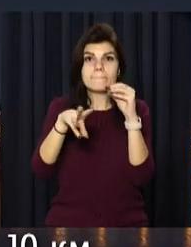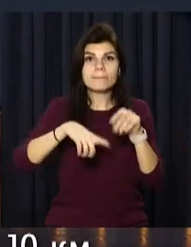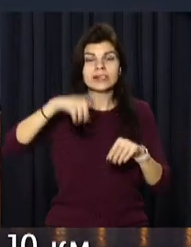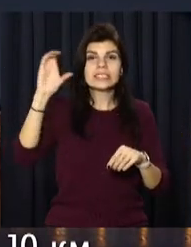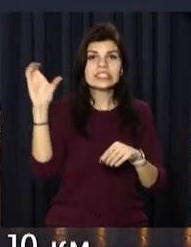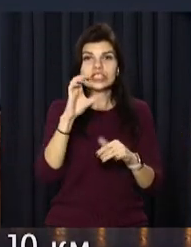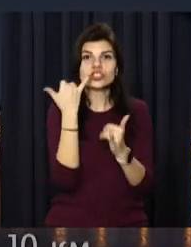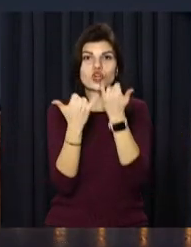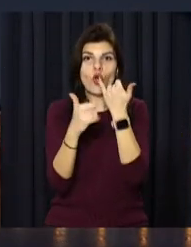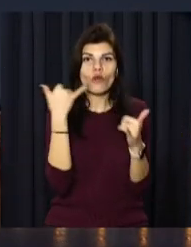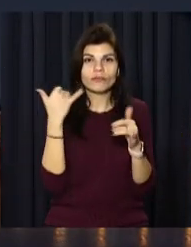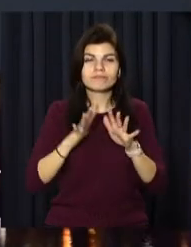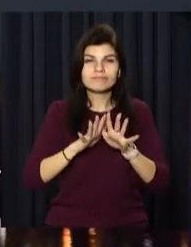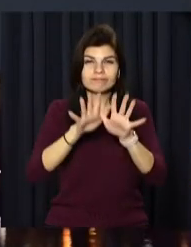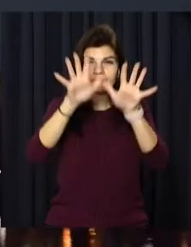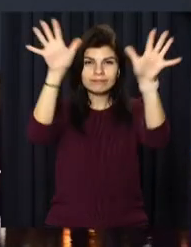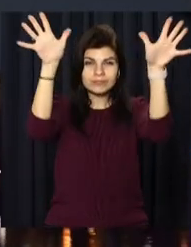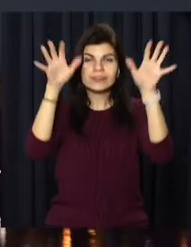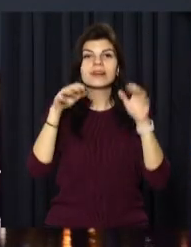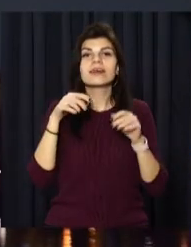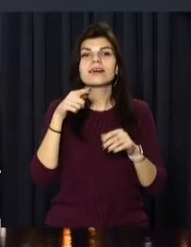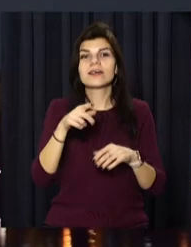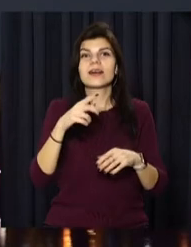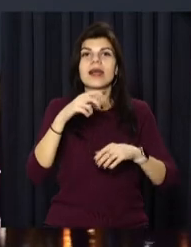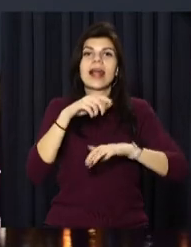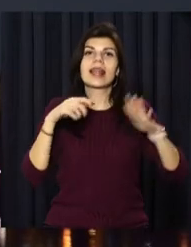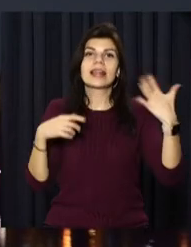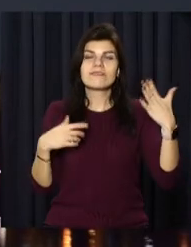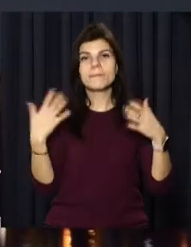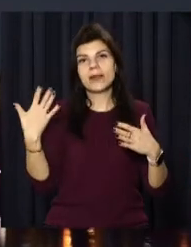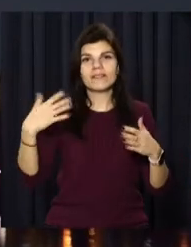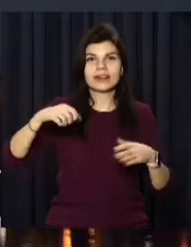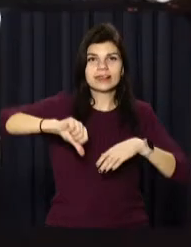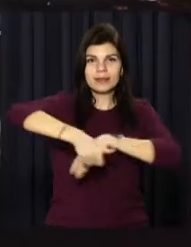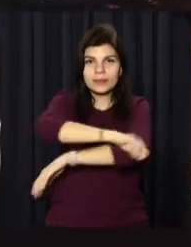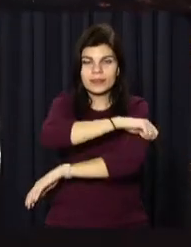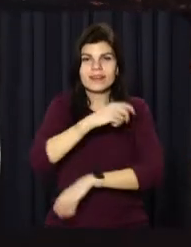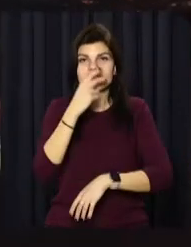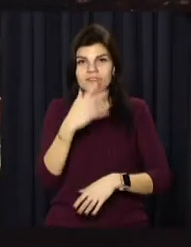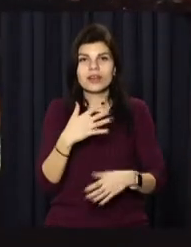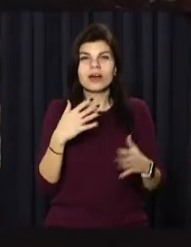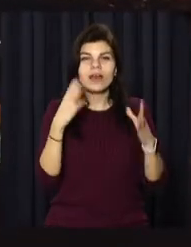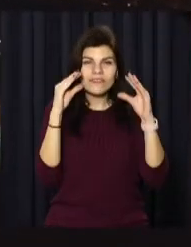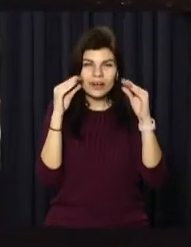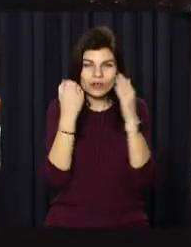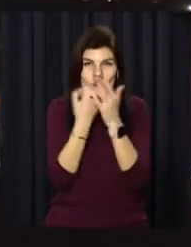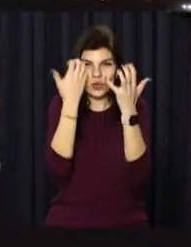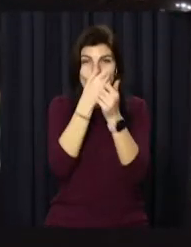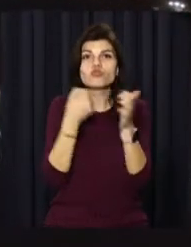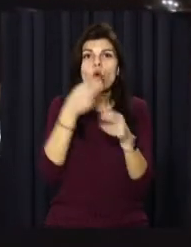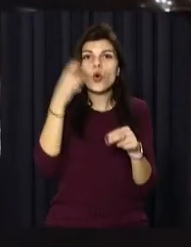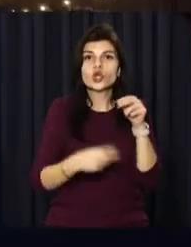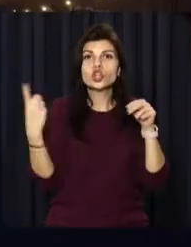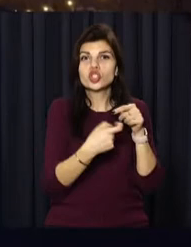Синьо-жовтий стяг простягатимуться по обидва береги Дніпра з настанням темряви і до опівночі до кінця тижня.